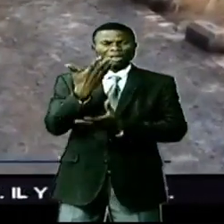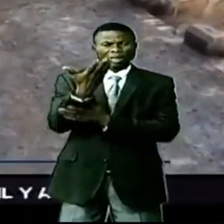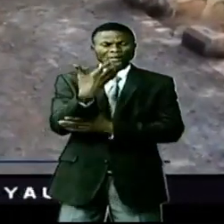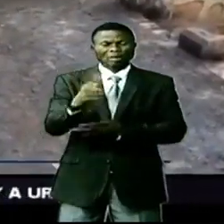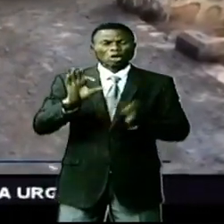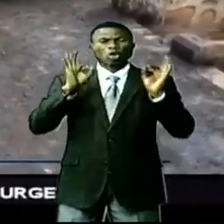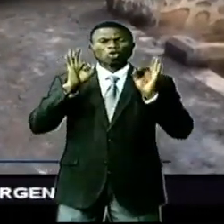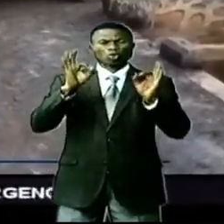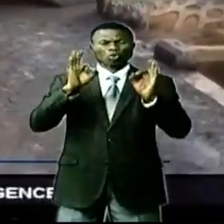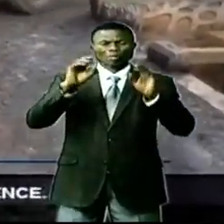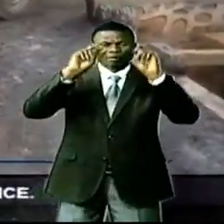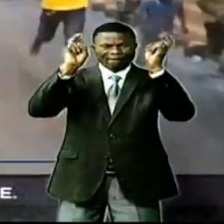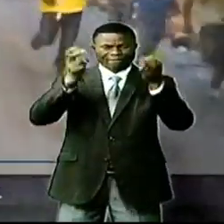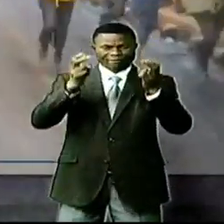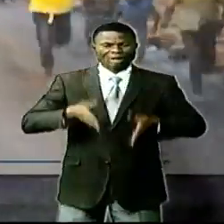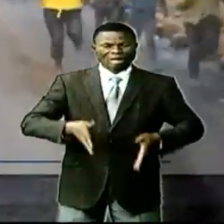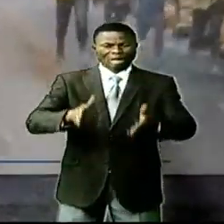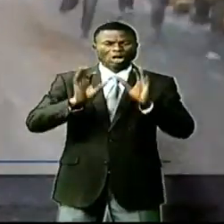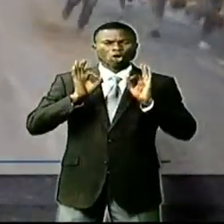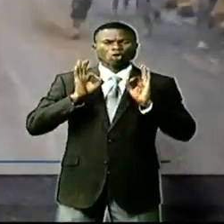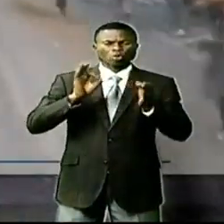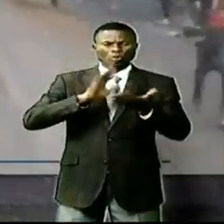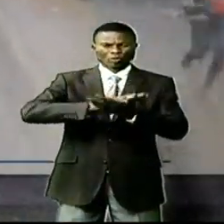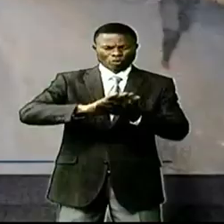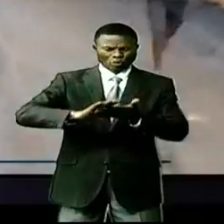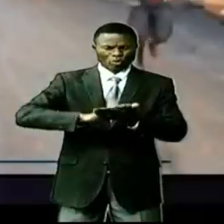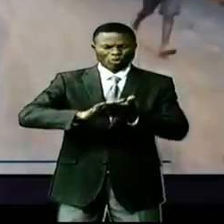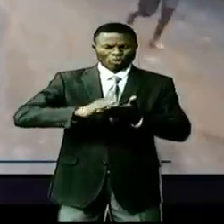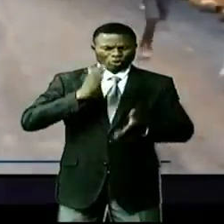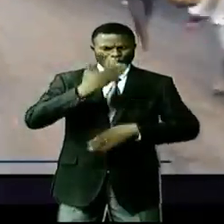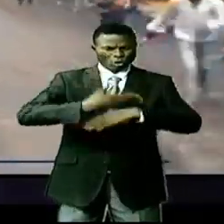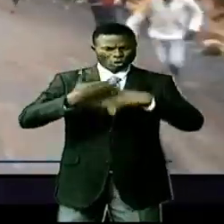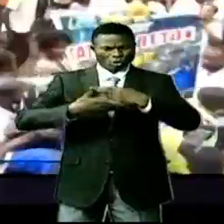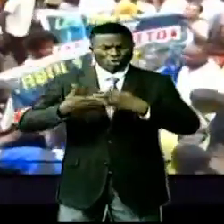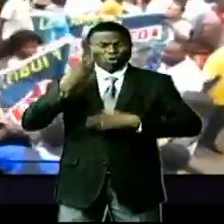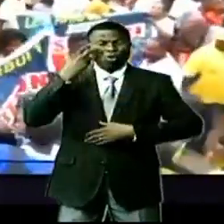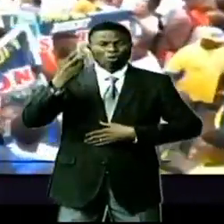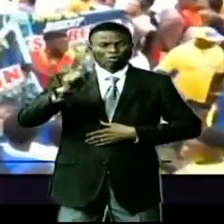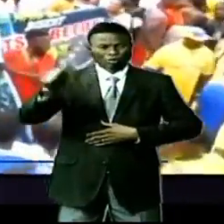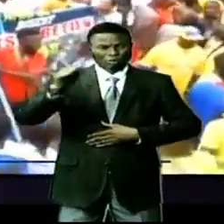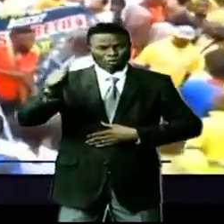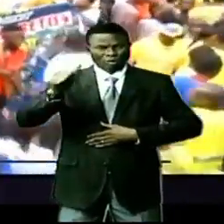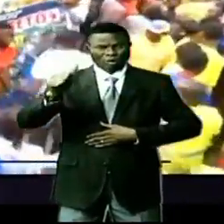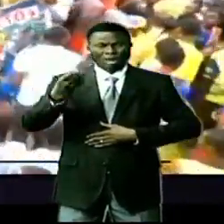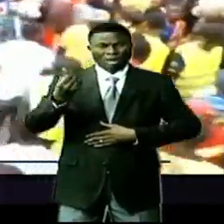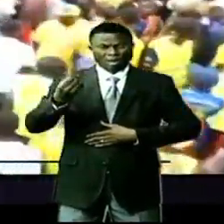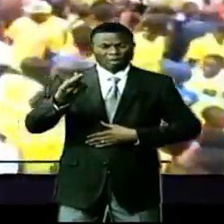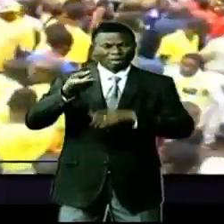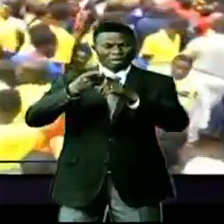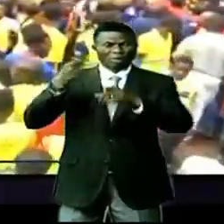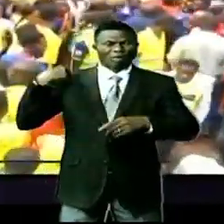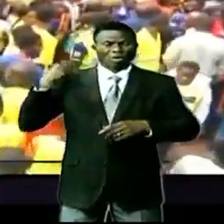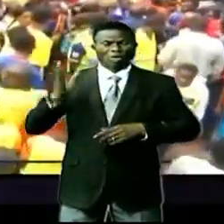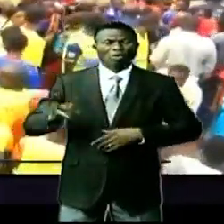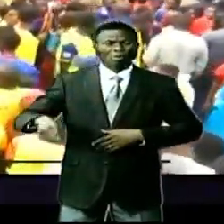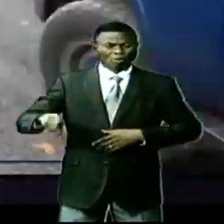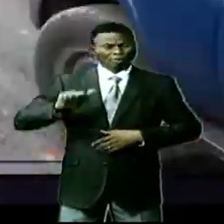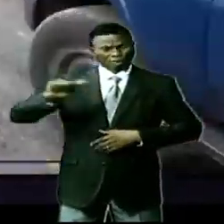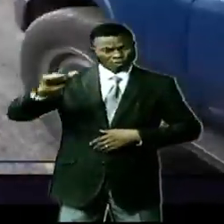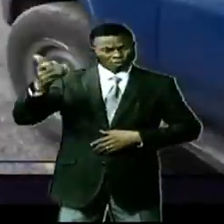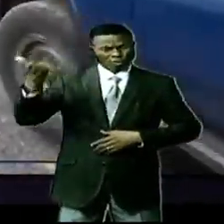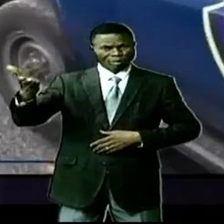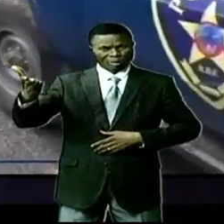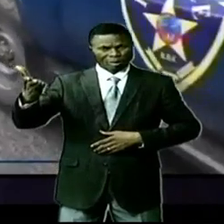avec l'asphalte à des différentes avenues modernité que Jacques Kamboula-Katoué a palpé du doigt, car c'est sous financement du gouvernement provincial du Okatanga